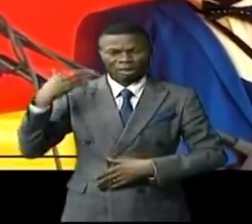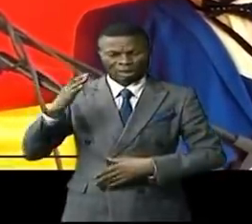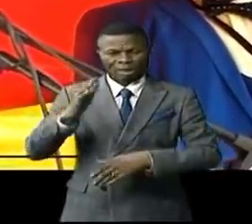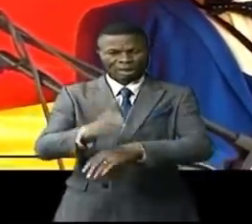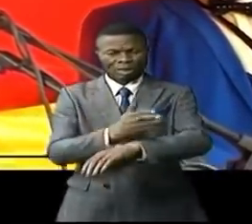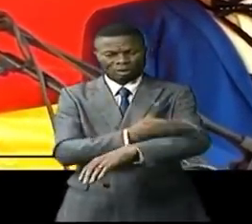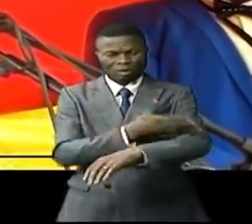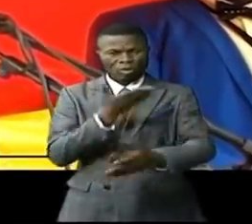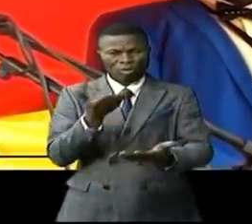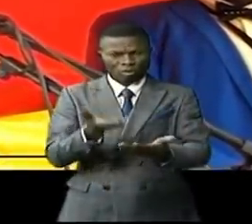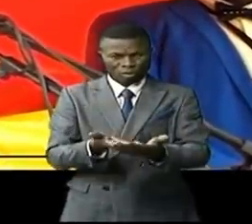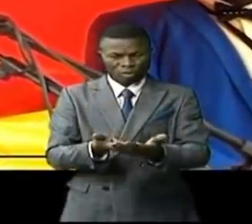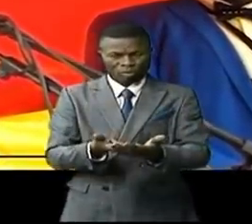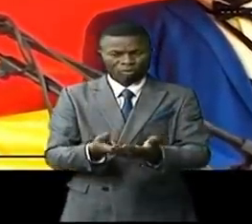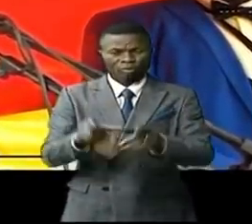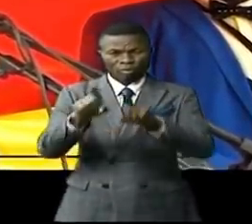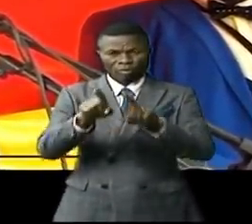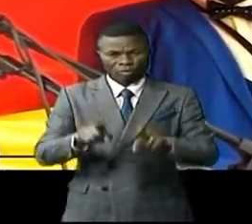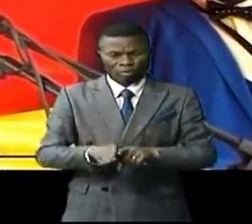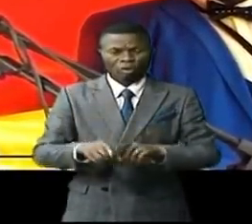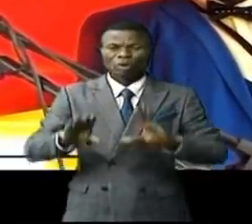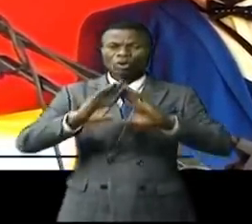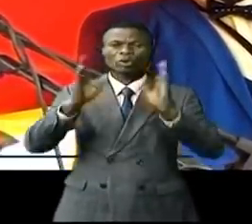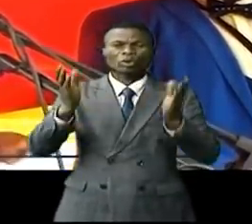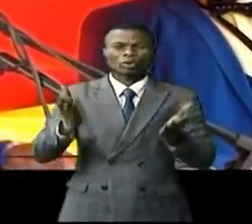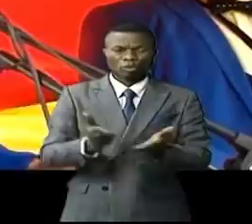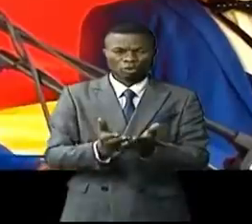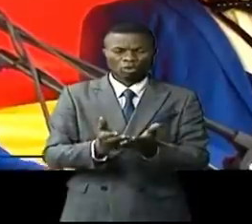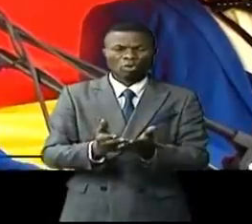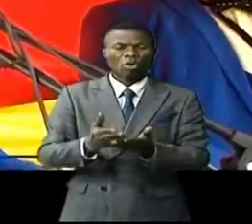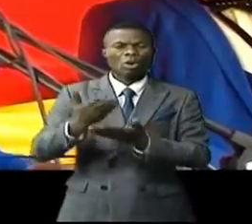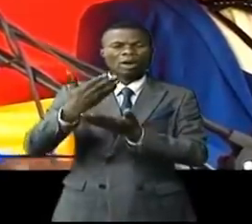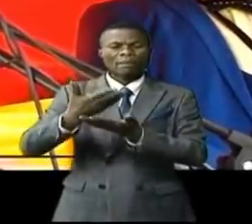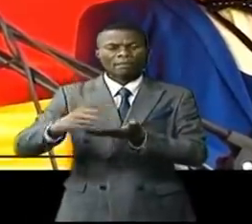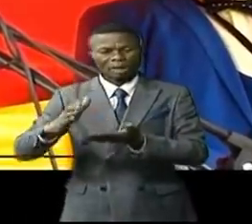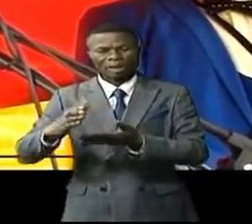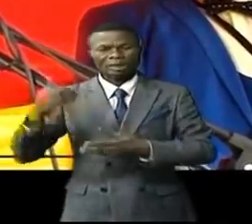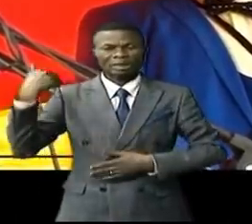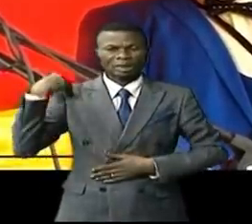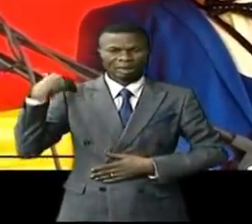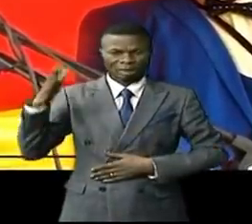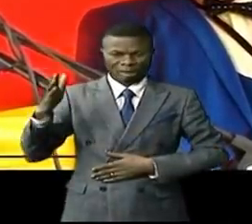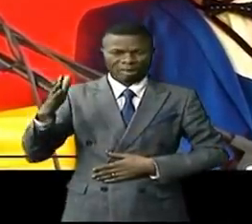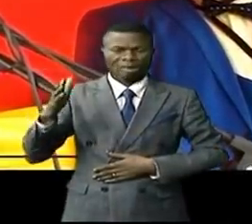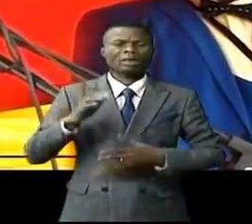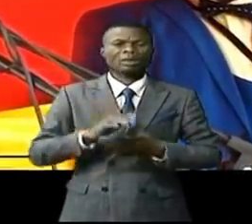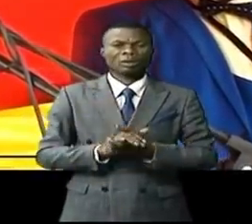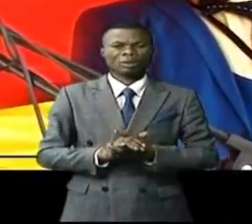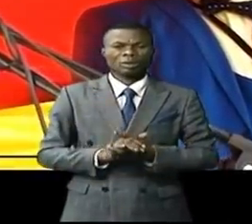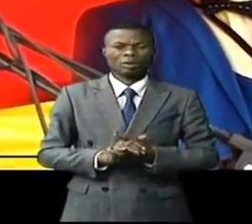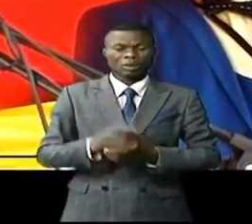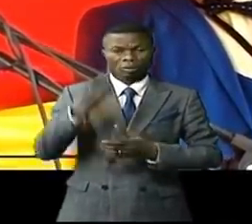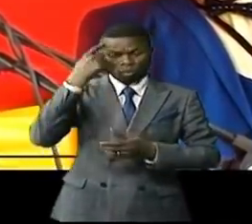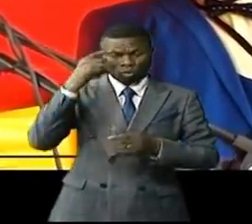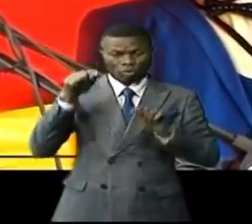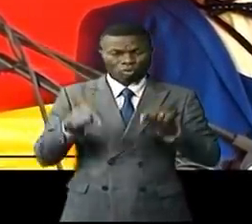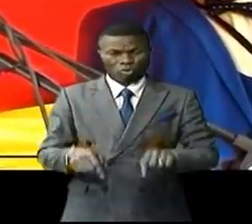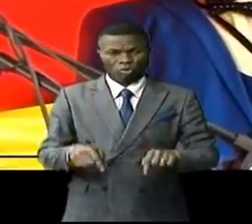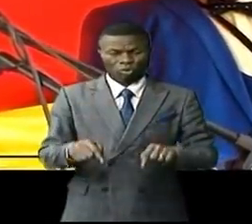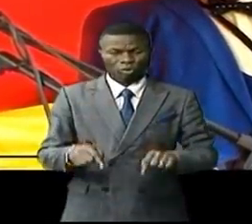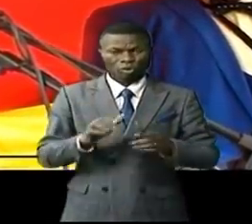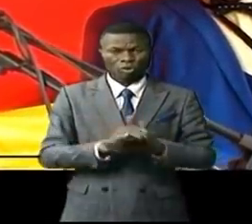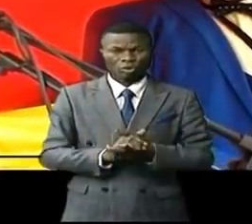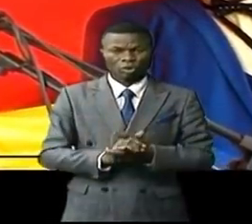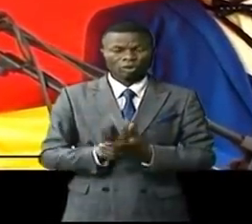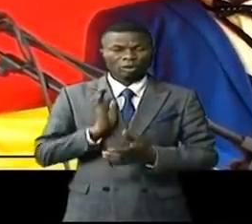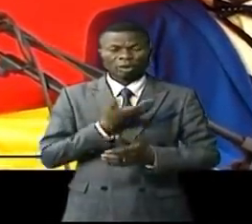'Ontario, et c'est à tous les niveaux de l'État. Aujourd'hui, dans